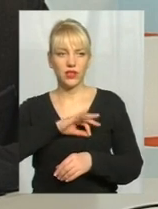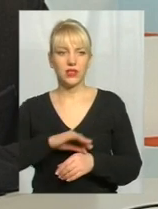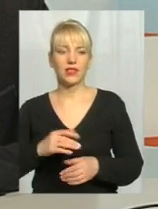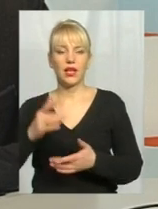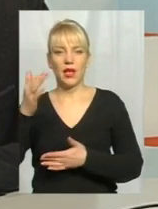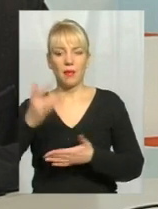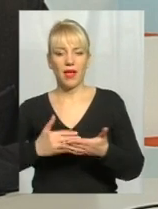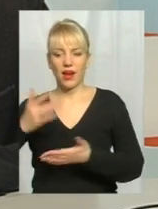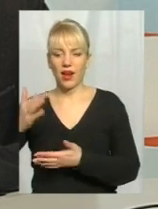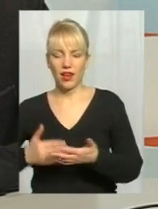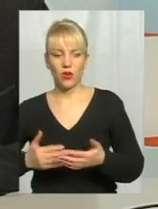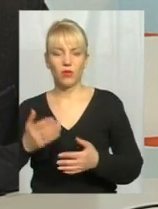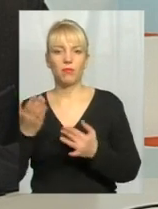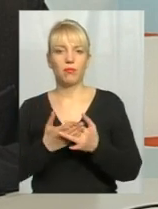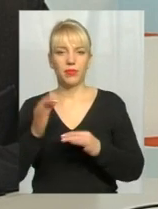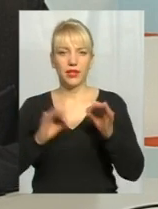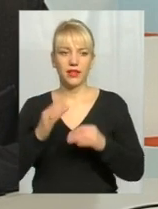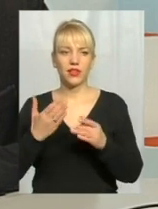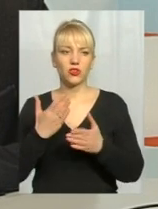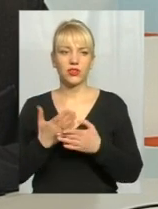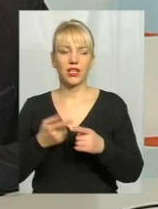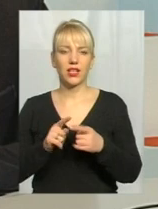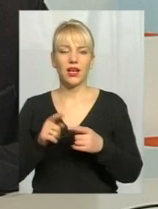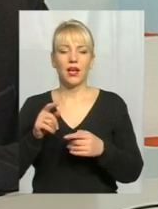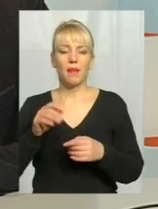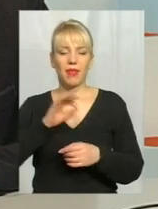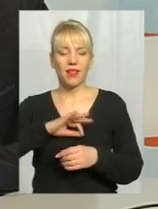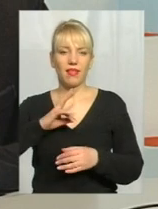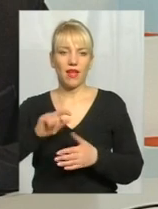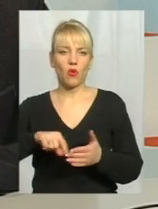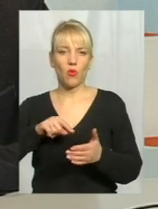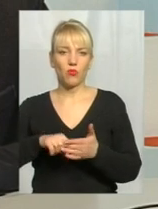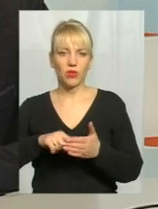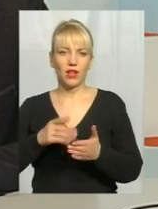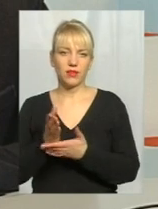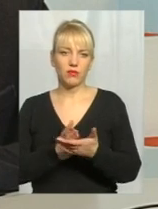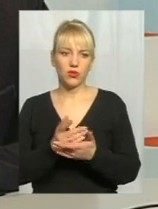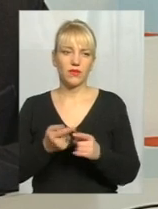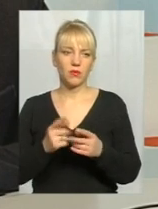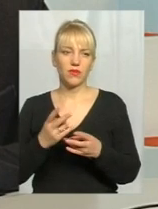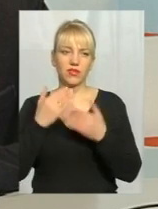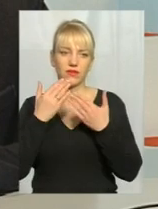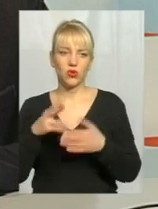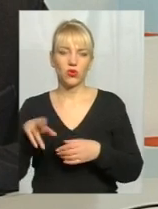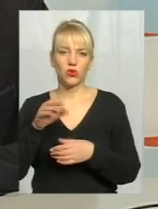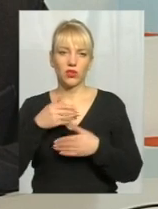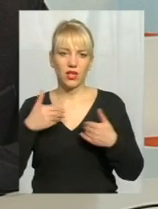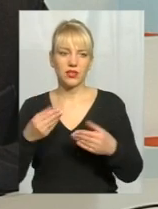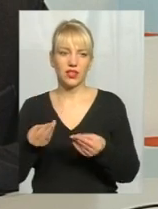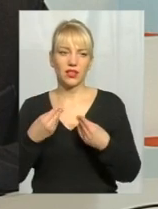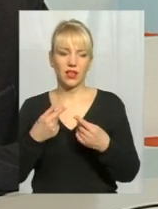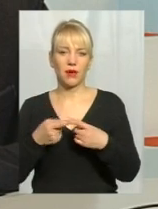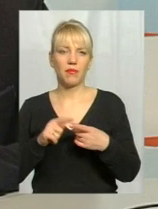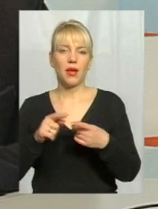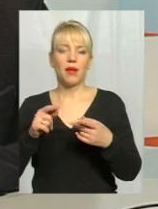переліком пільг. Якщо це є пільги на комунальні послуги, тобто, треба звернутися до нас і надати нам необхідний пакет документів. Він